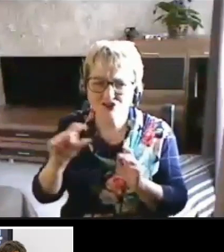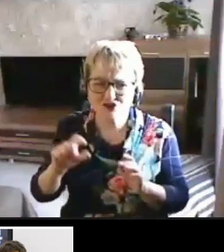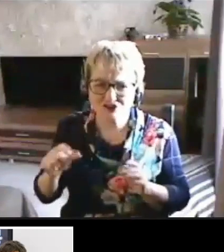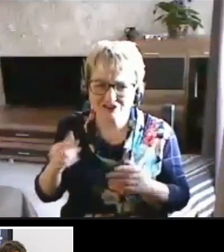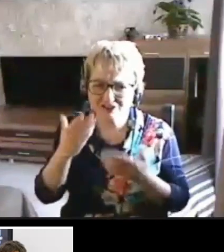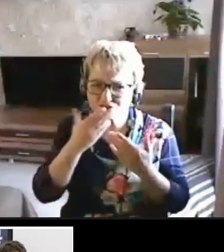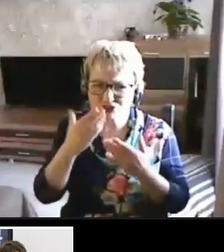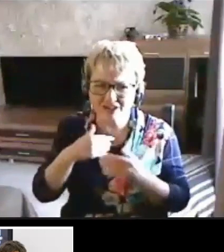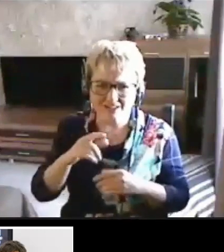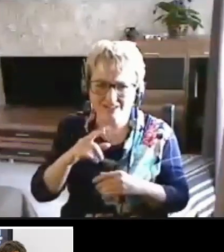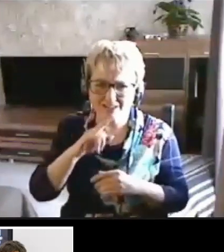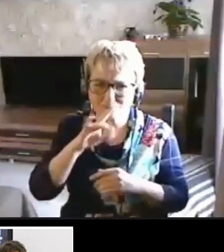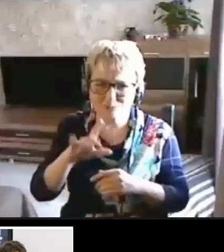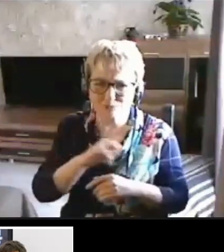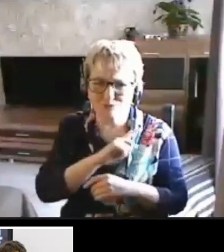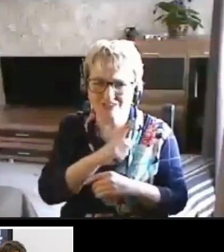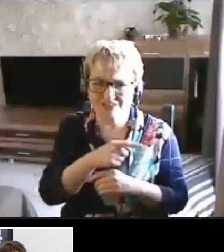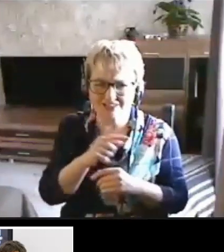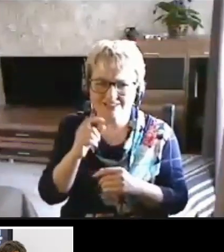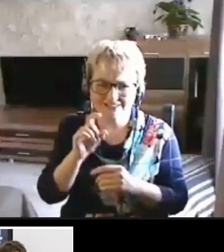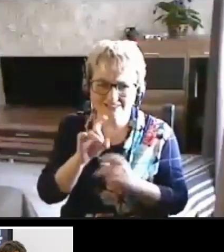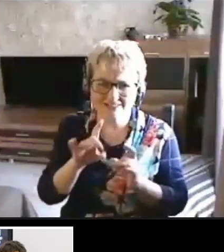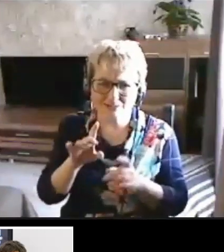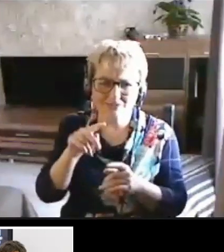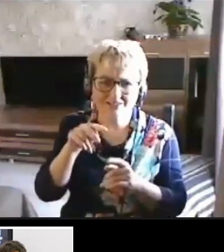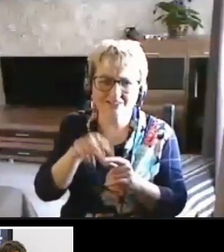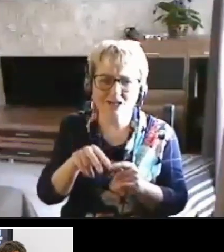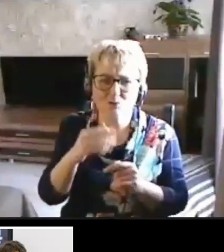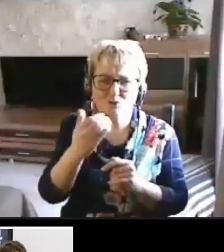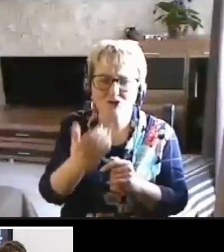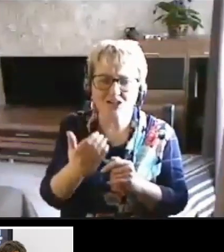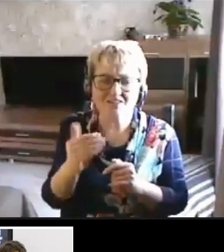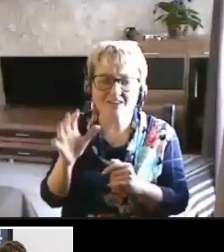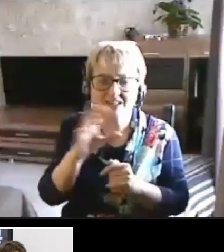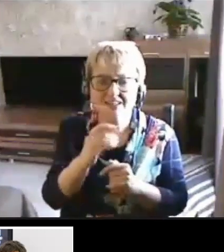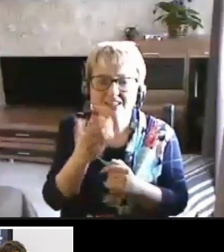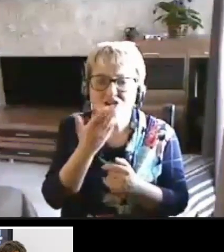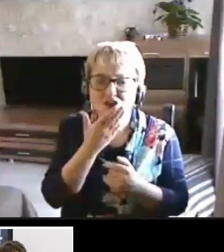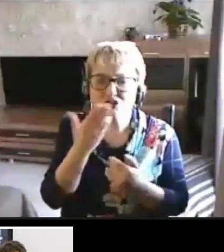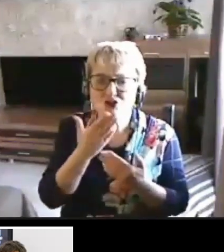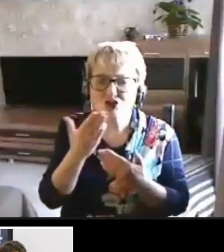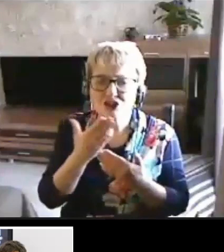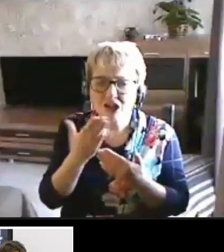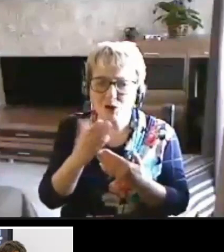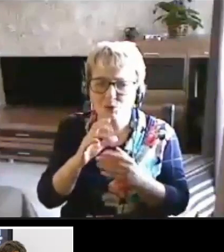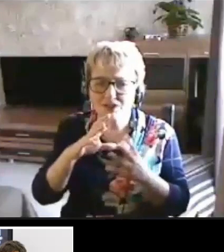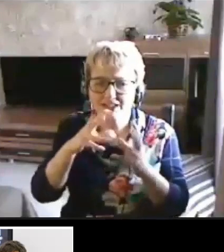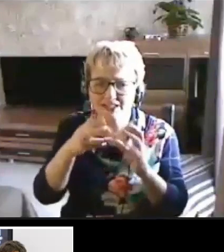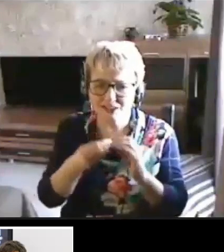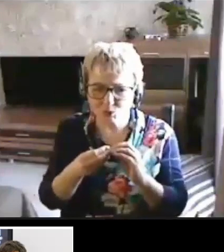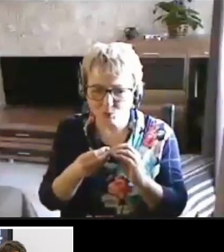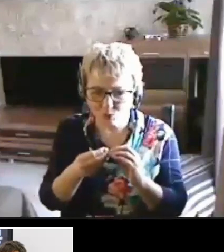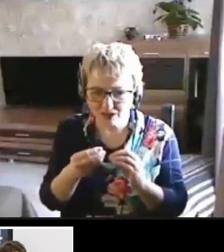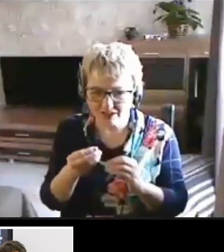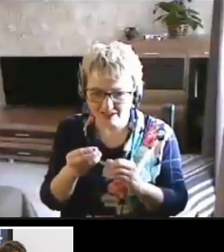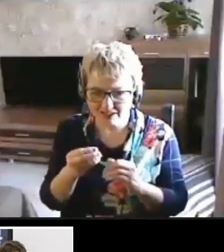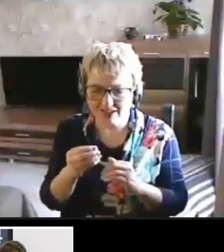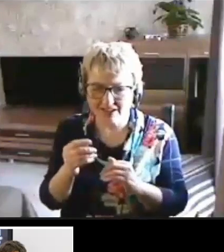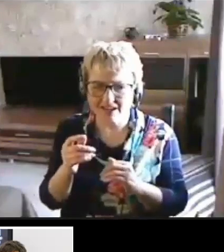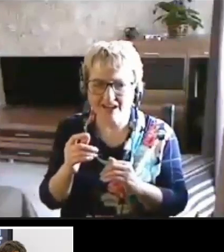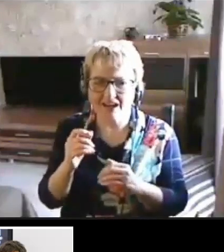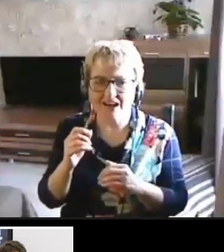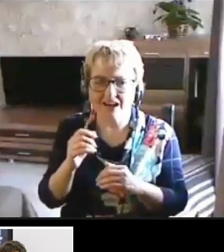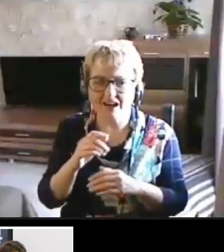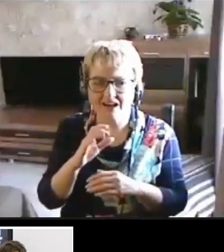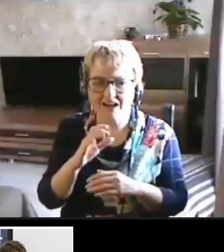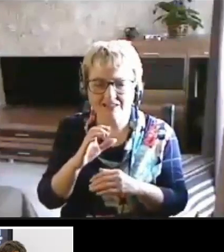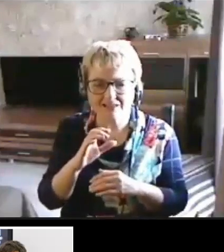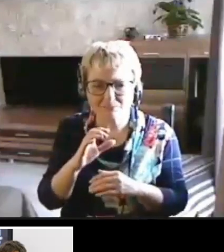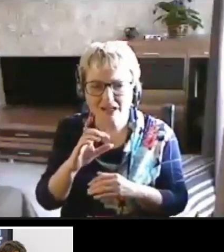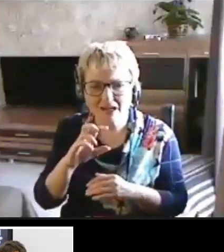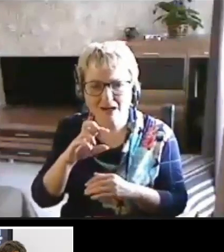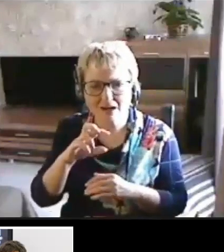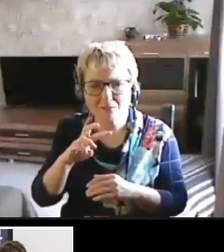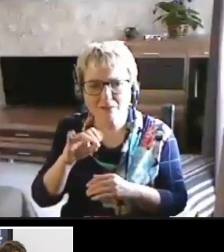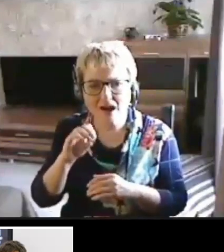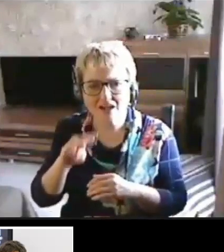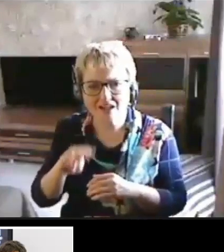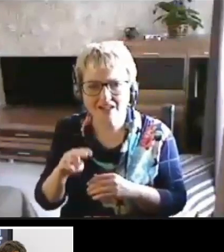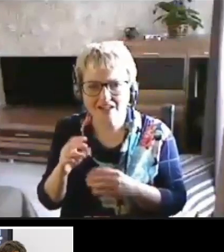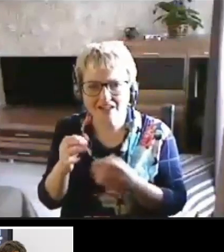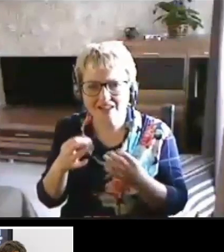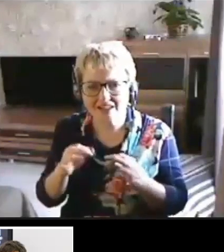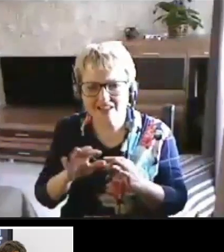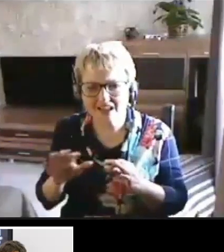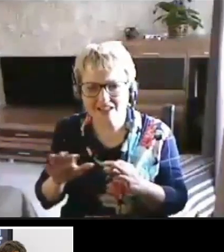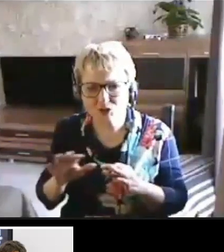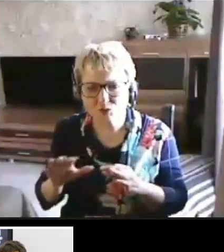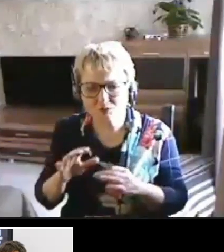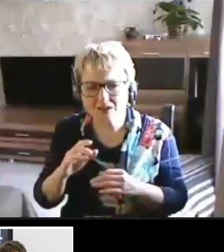не буду вас сильно грузить, но зачитаю просто несколько итогов. Сбермаркет является полностью недоступным.